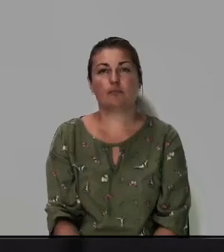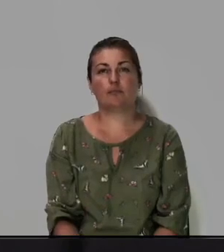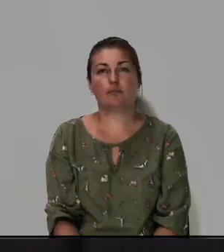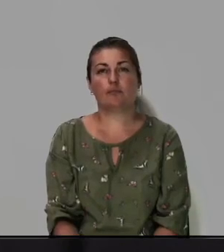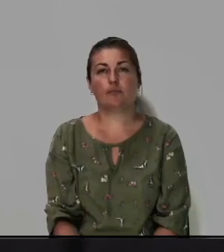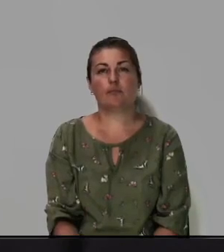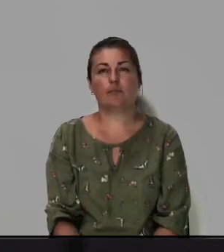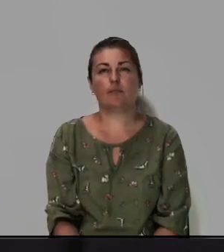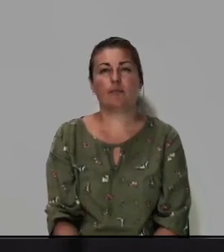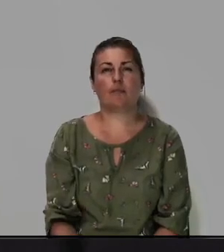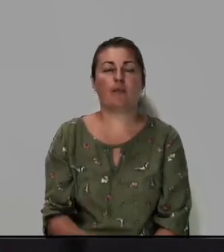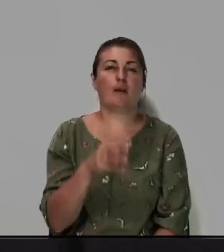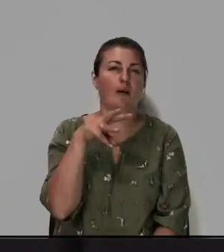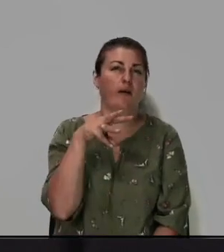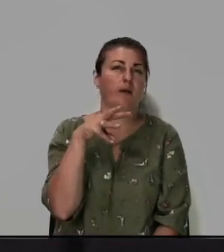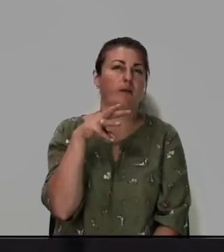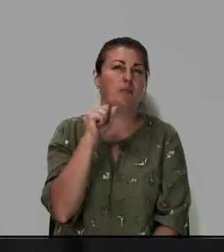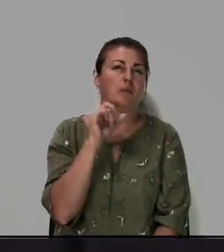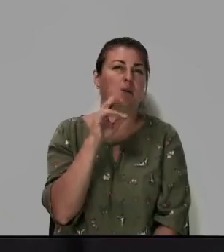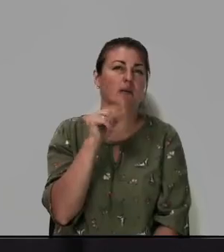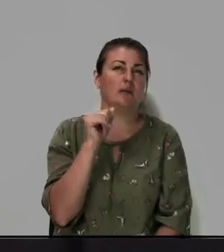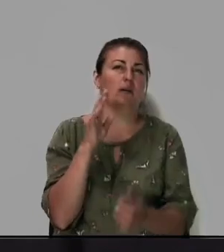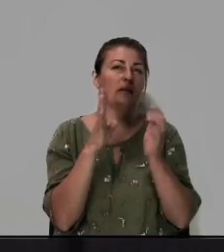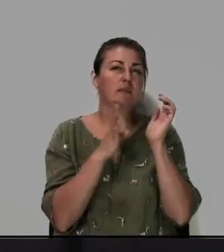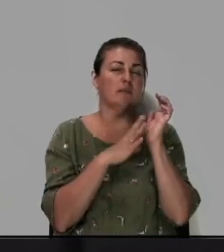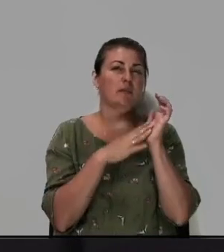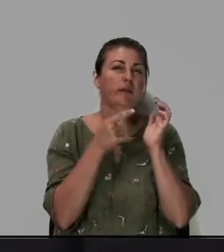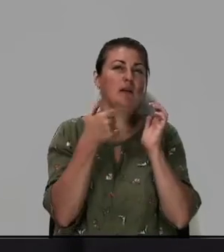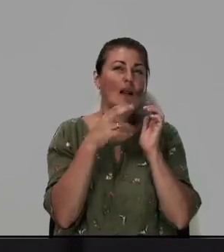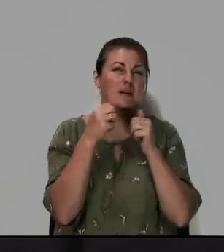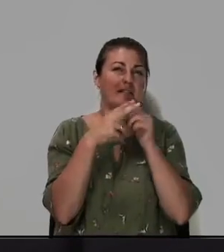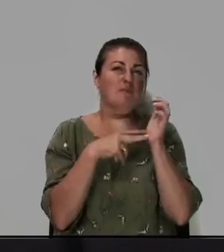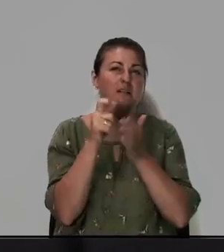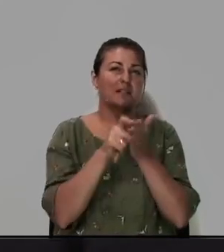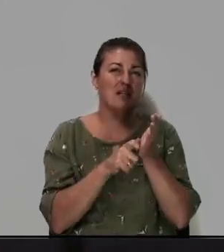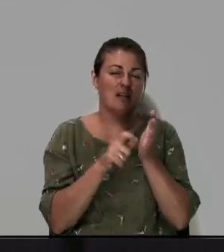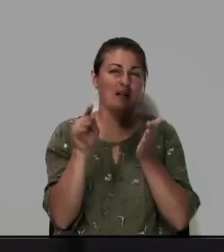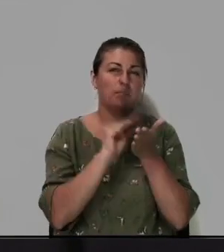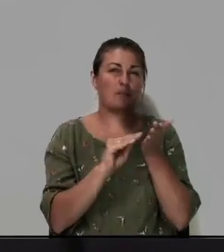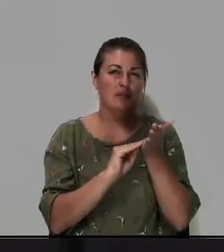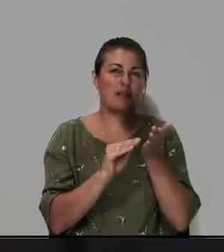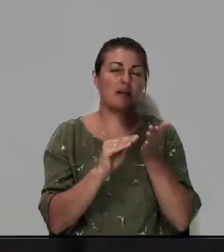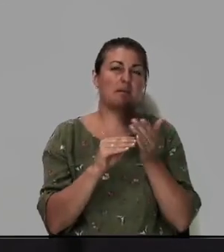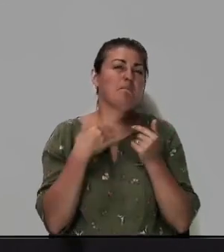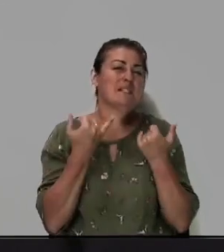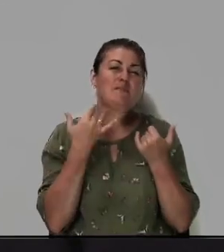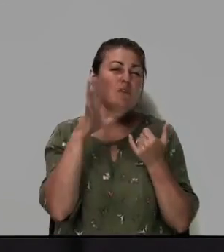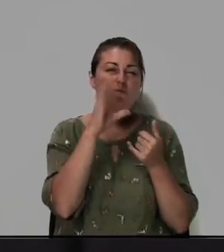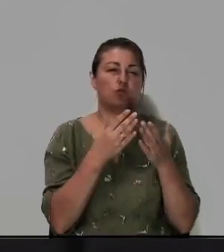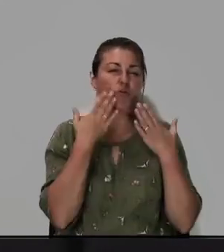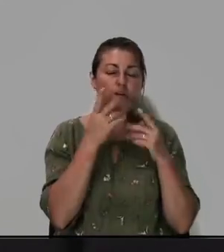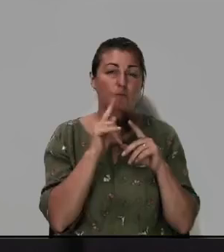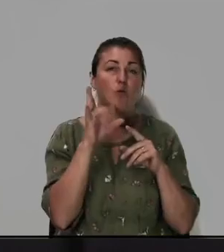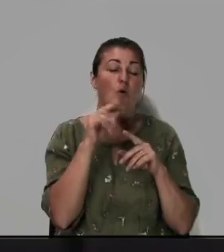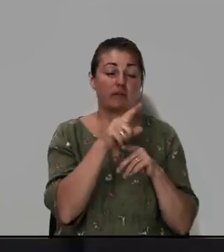это Марка 9 глава 17 стиха написано мы сегодня не будем читать все эти места вот но